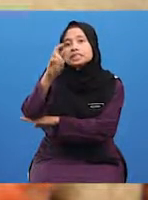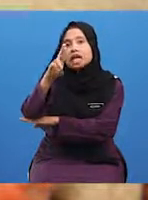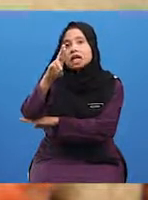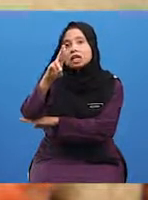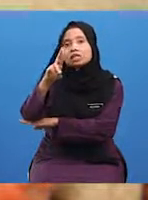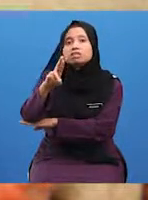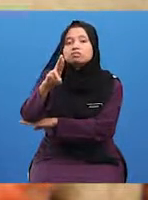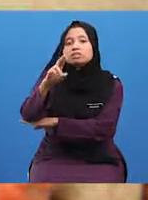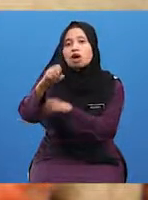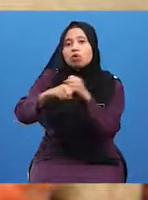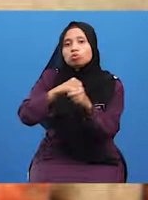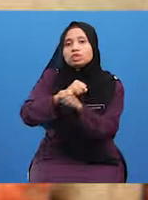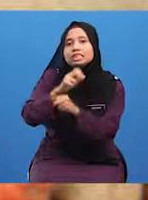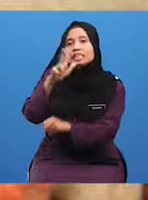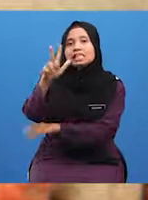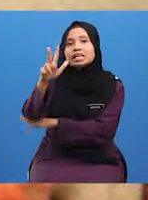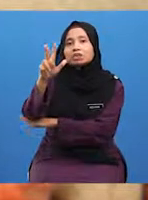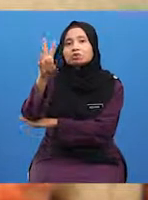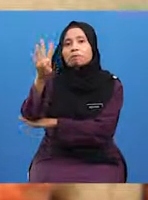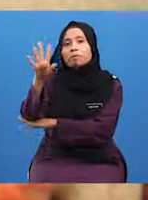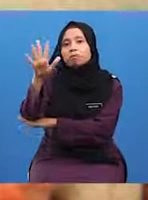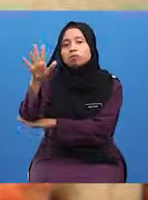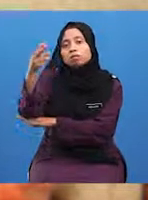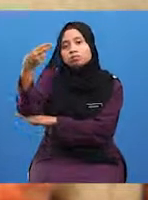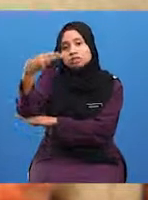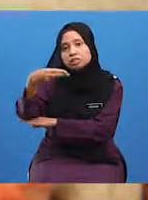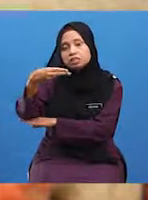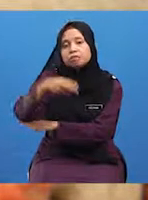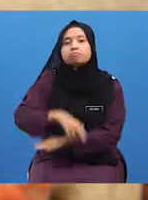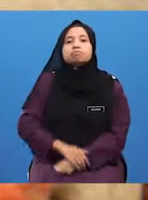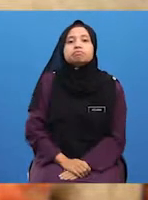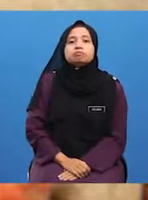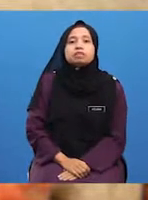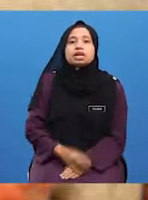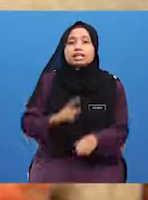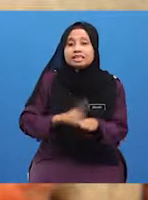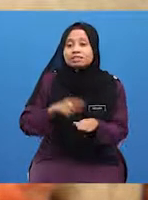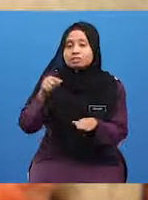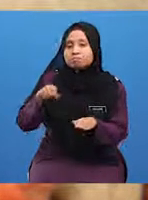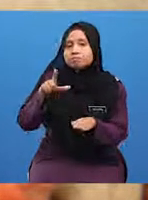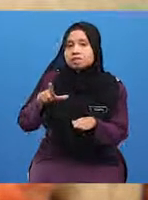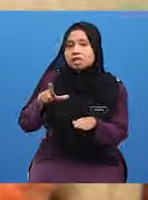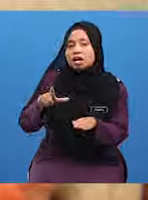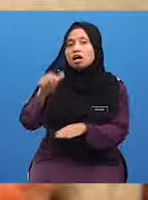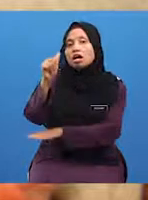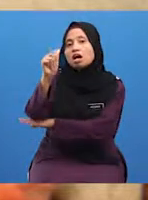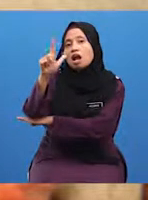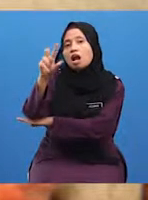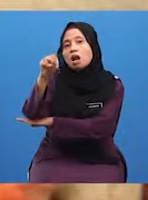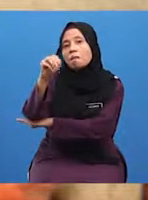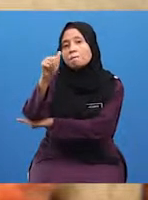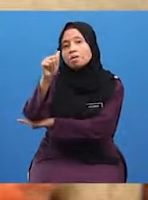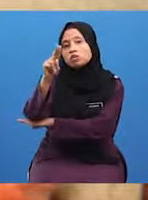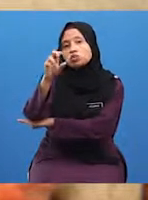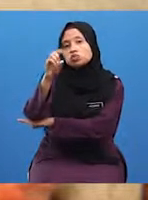bersamaan 345 Hijrah. Di sinilah Al-Mas'udi meninggal